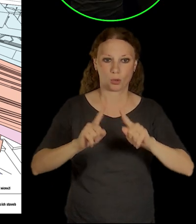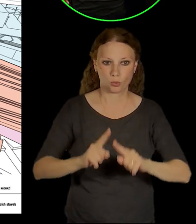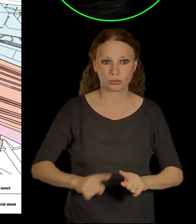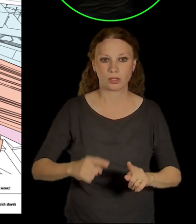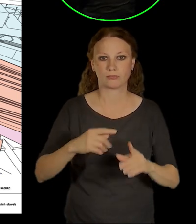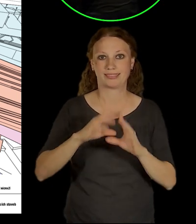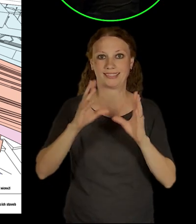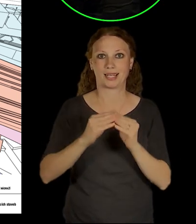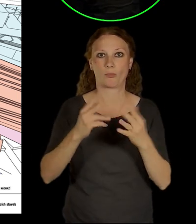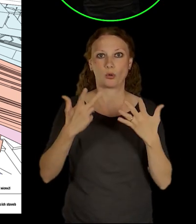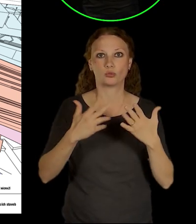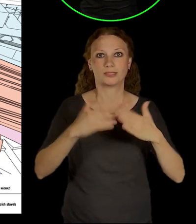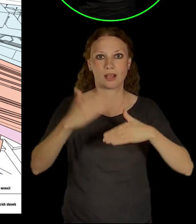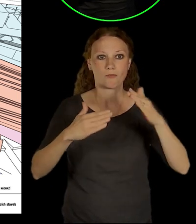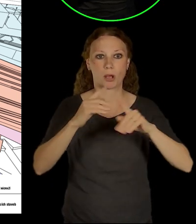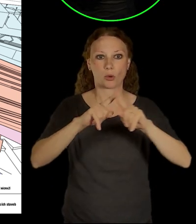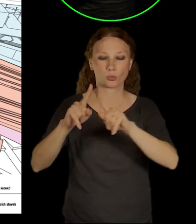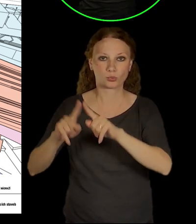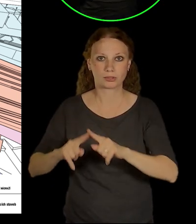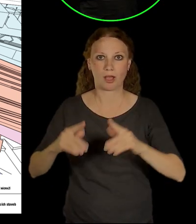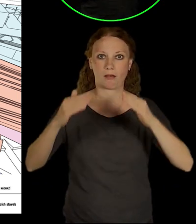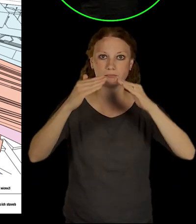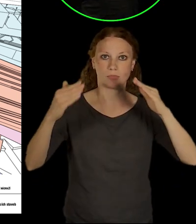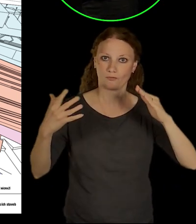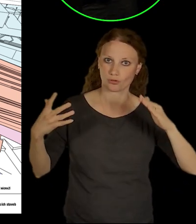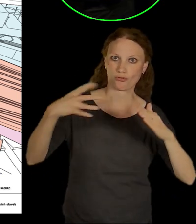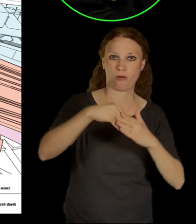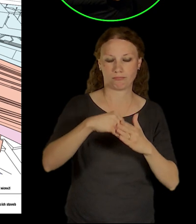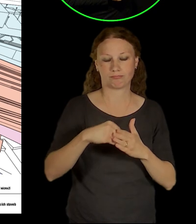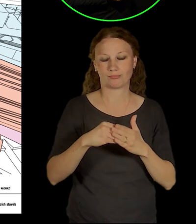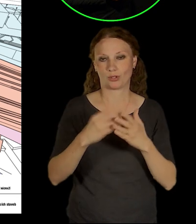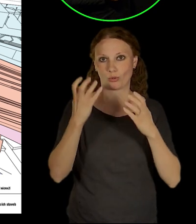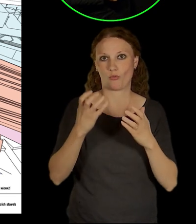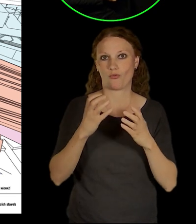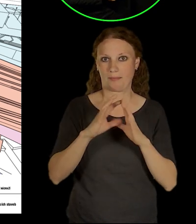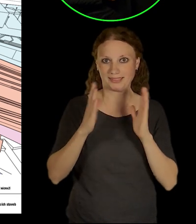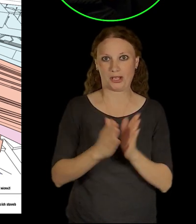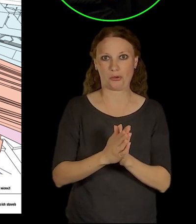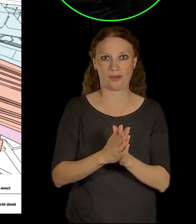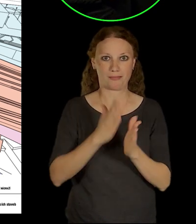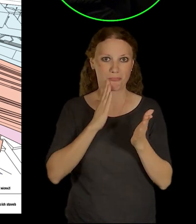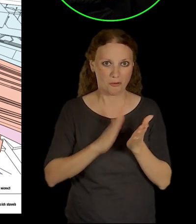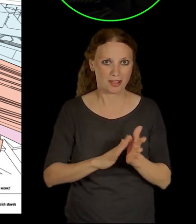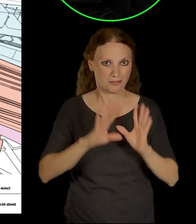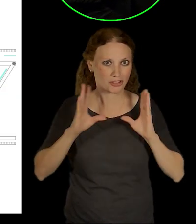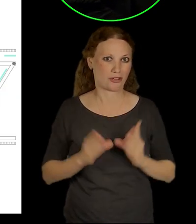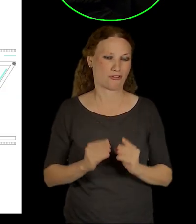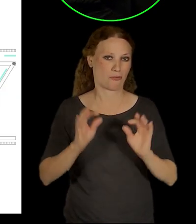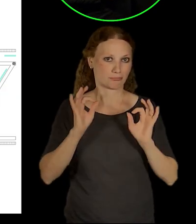vytvářejí Terminál Smíchov, podaří ukočírovat a že to dobře dopadne a lidi budou mít pocit,